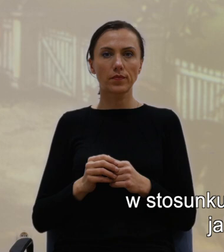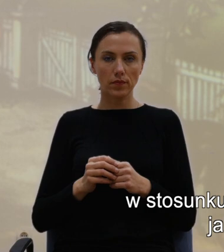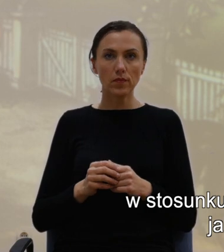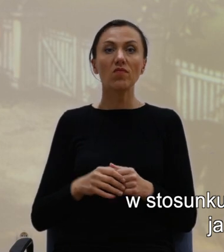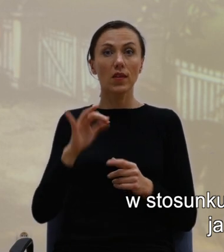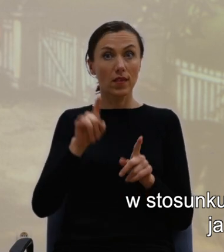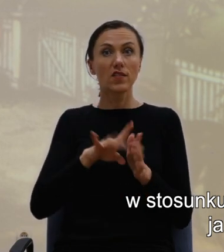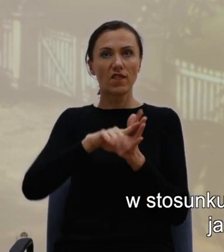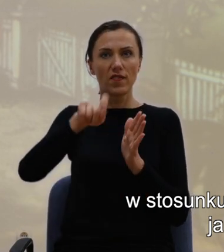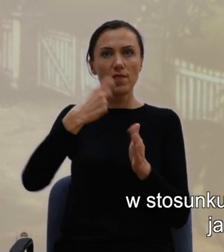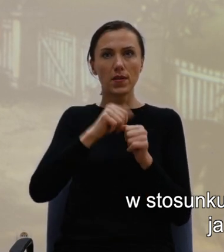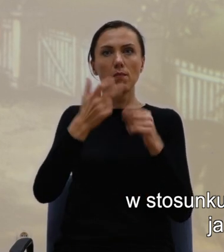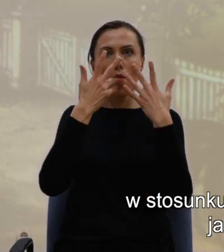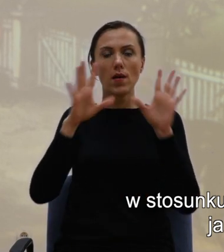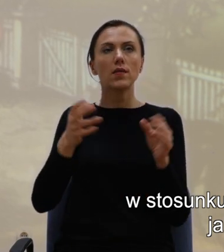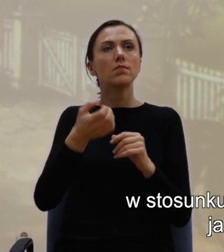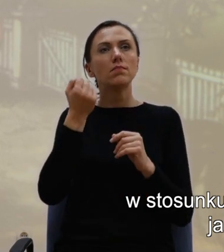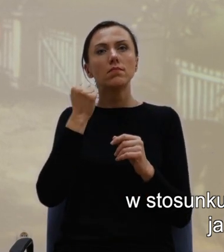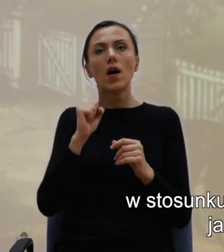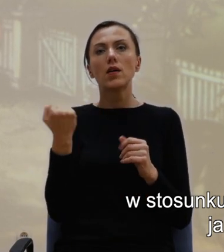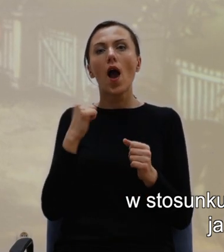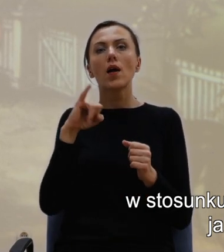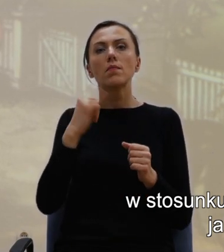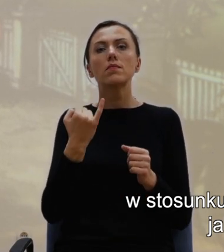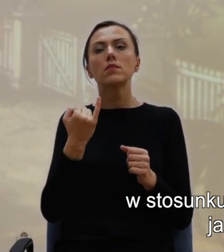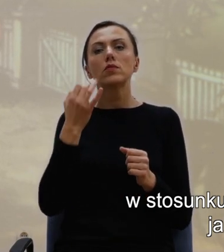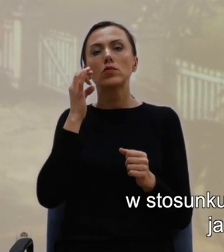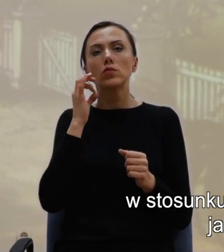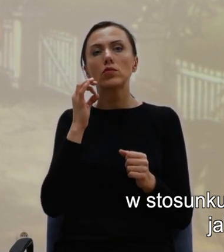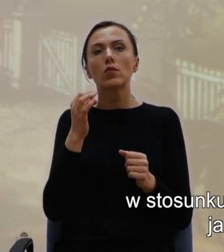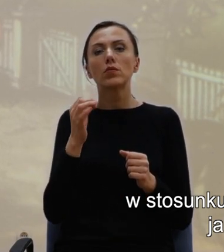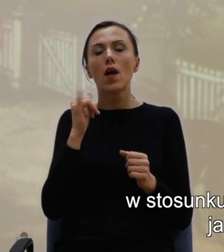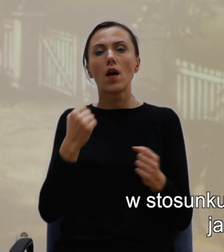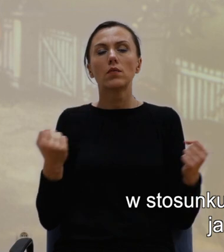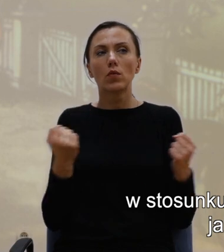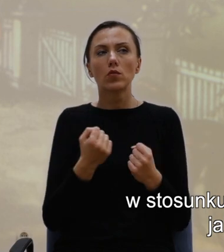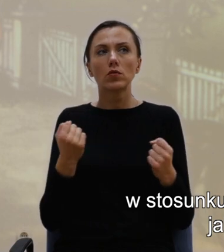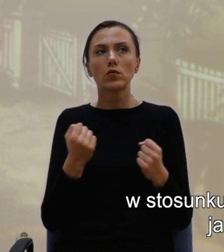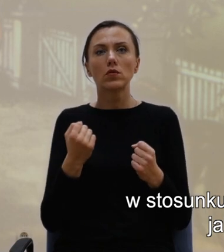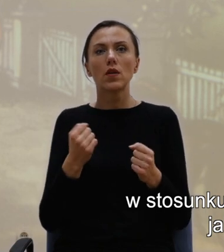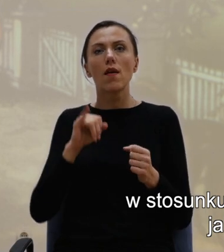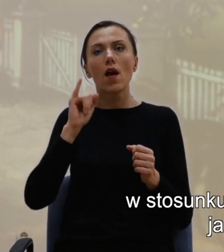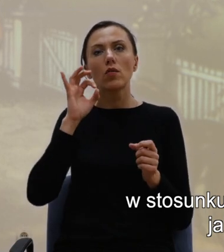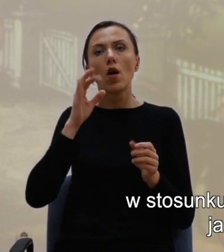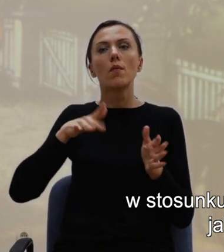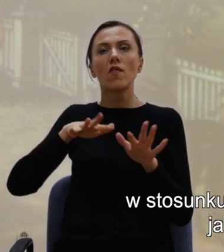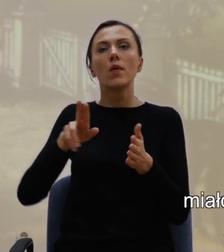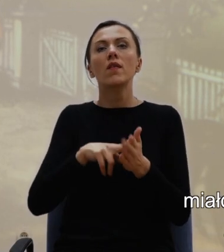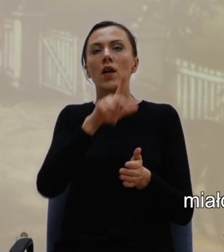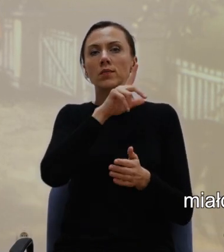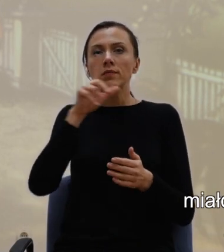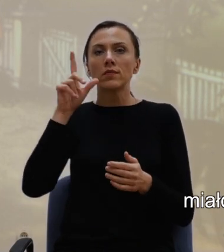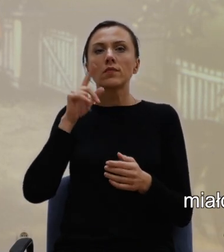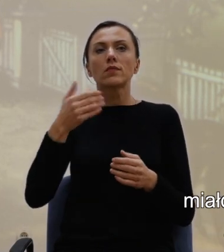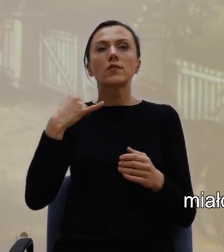Podkreślając to, jak dobry wpływ na społeczność